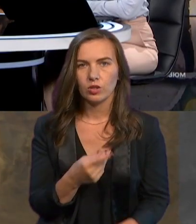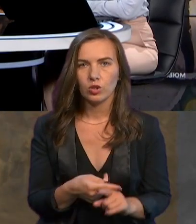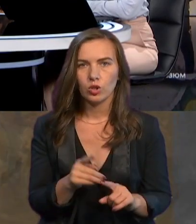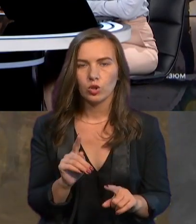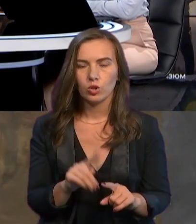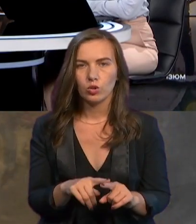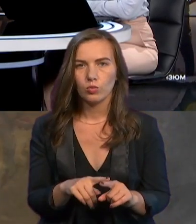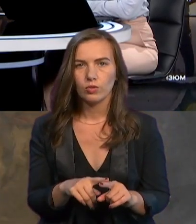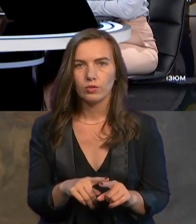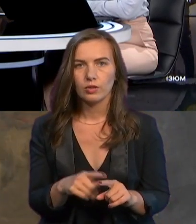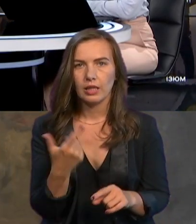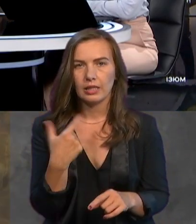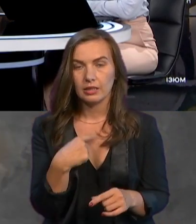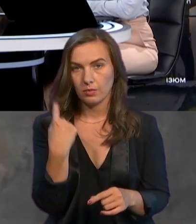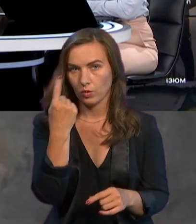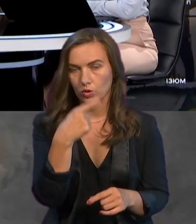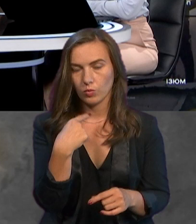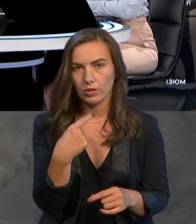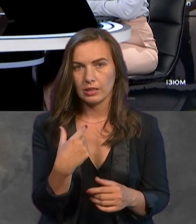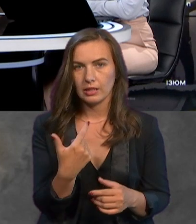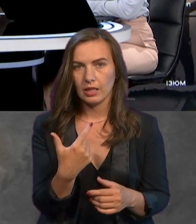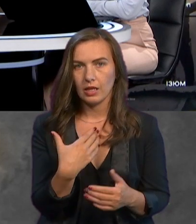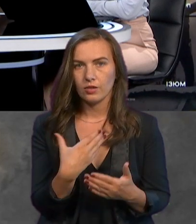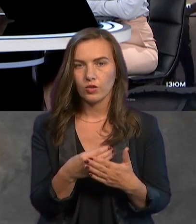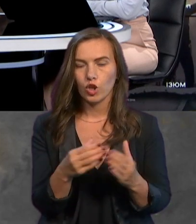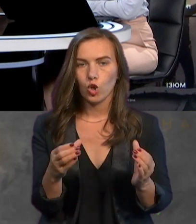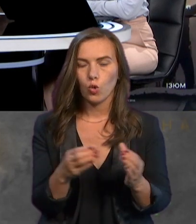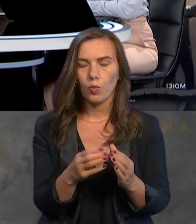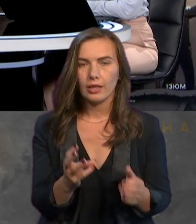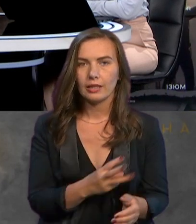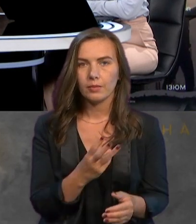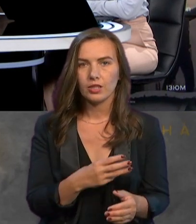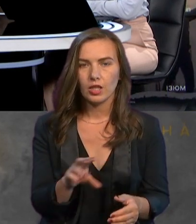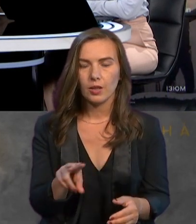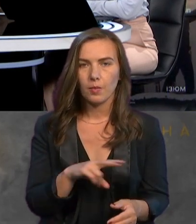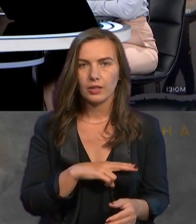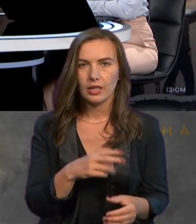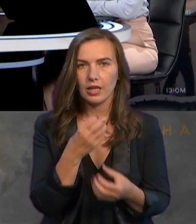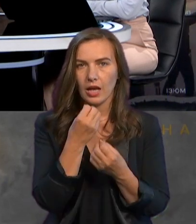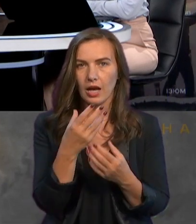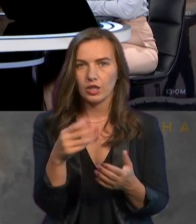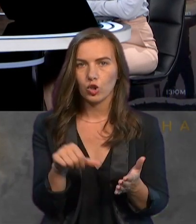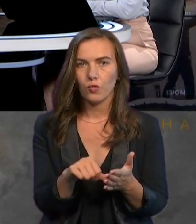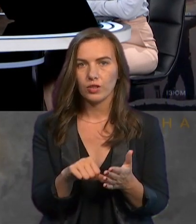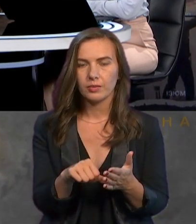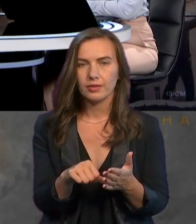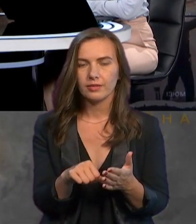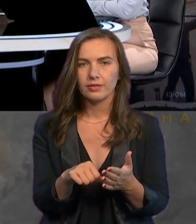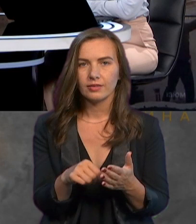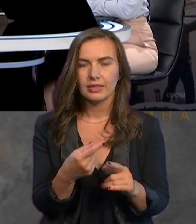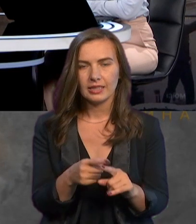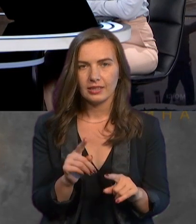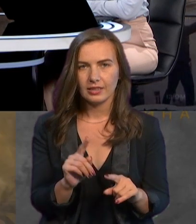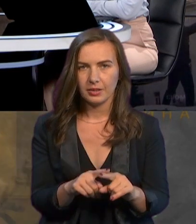Тому себе особисто і для своєї команди я бажаю, звісно, медалі і гарного виступу, а гарний виступ – це, звісно,